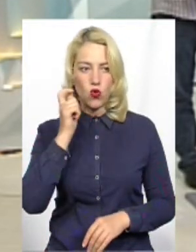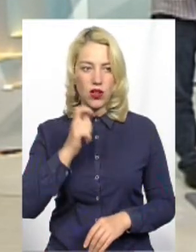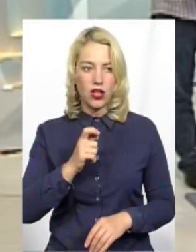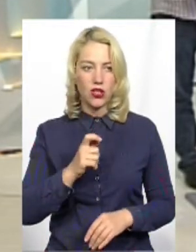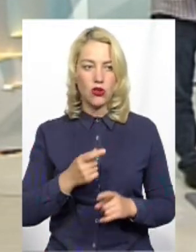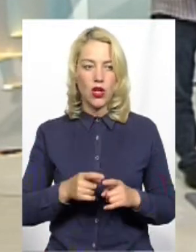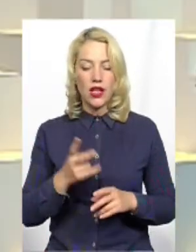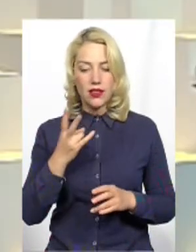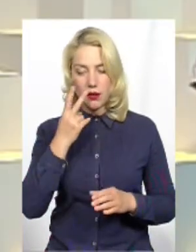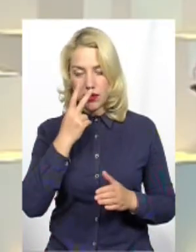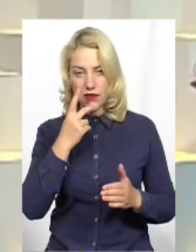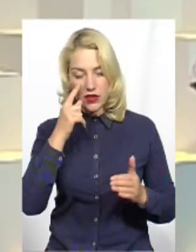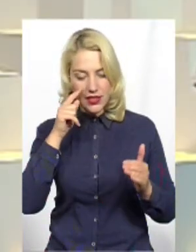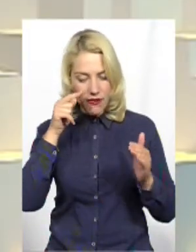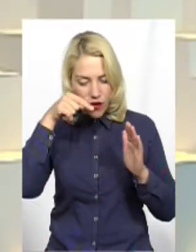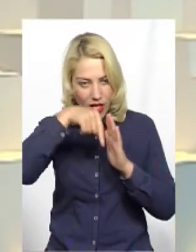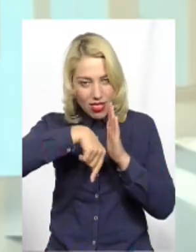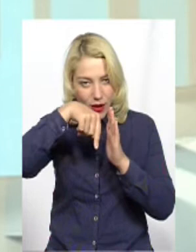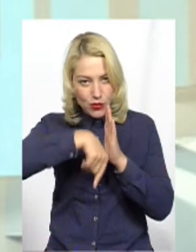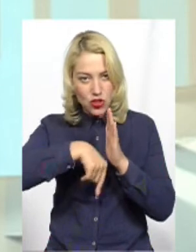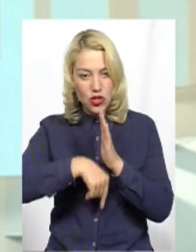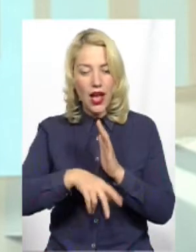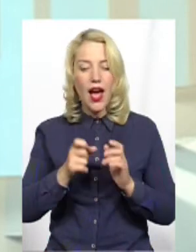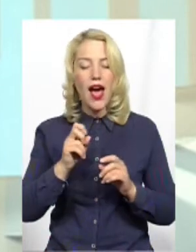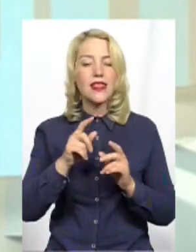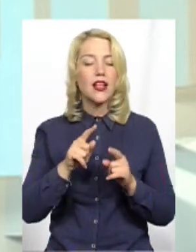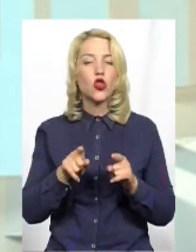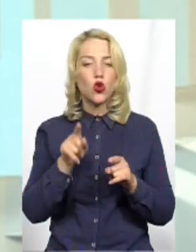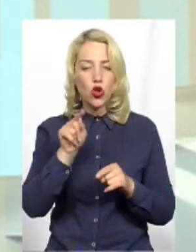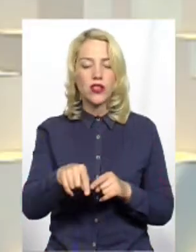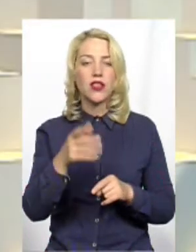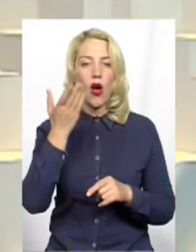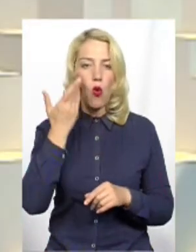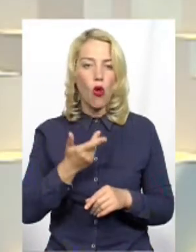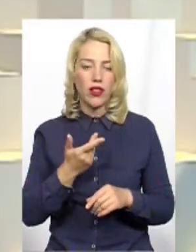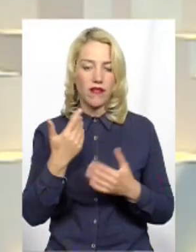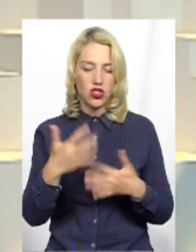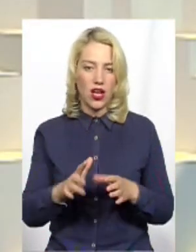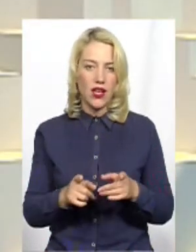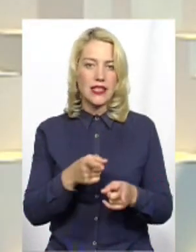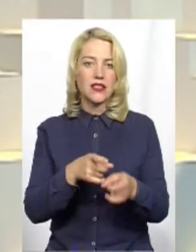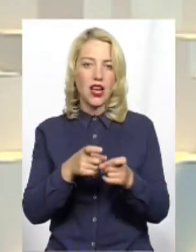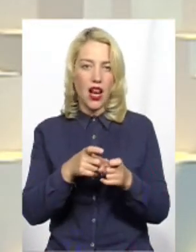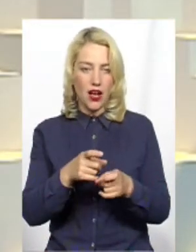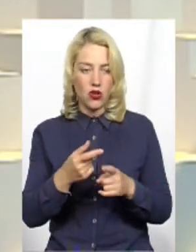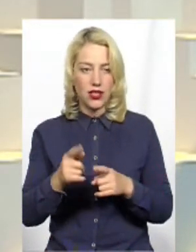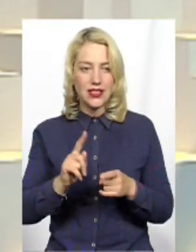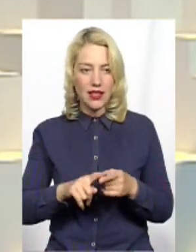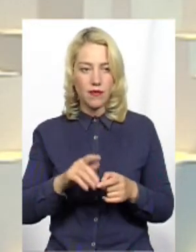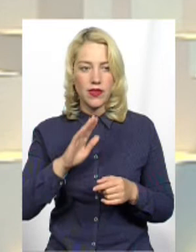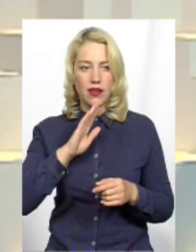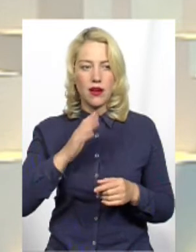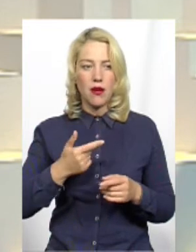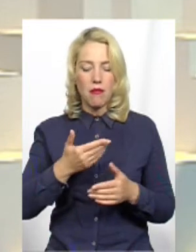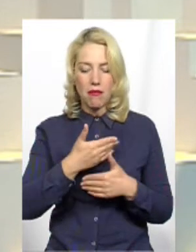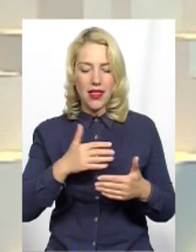тоді, коли вже стріляють Тобто передумови ви побачили в українському наслісті? Наша політична, скажімо, ми не